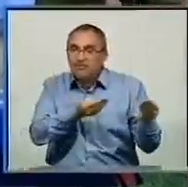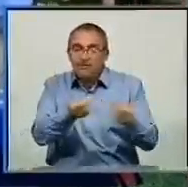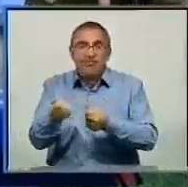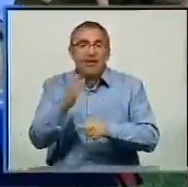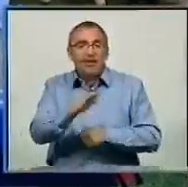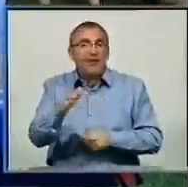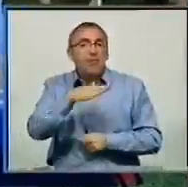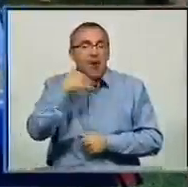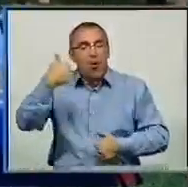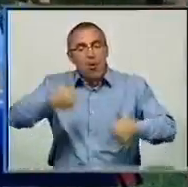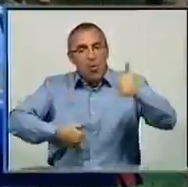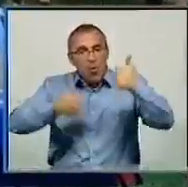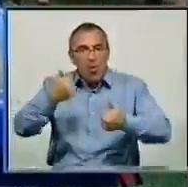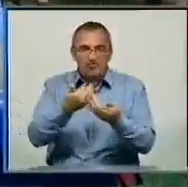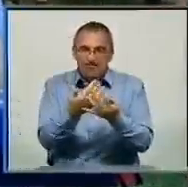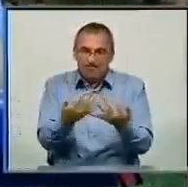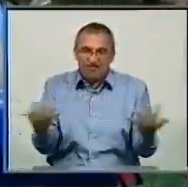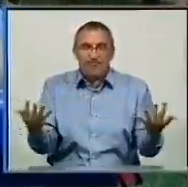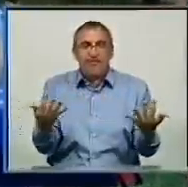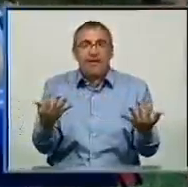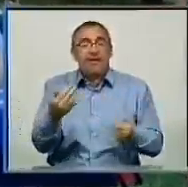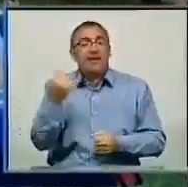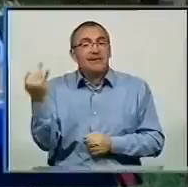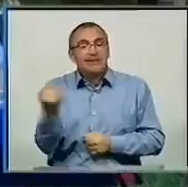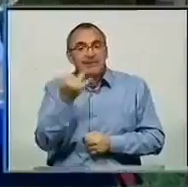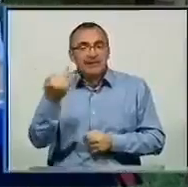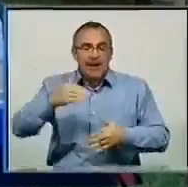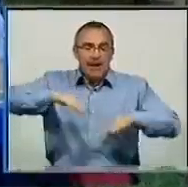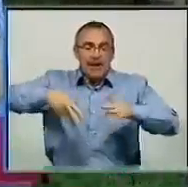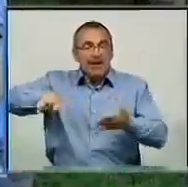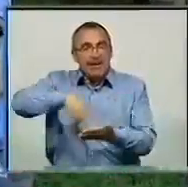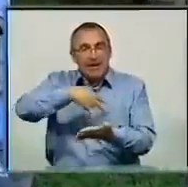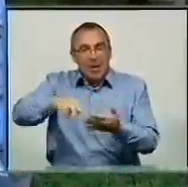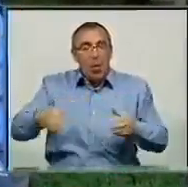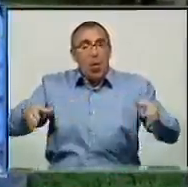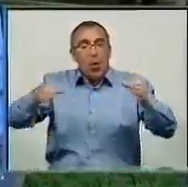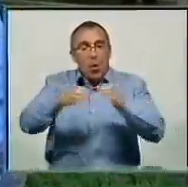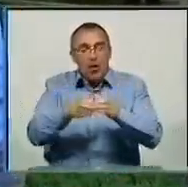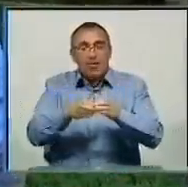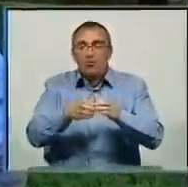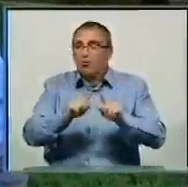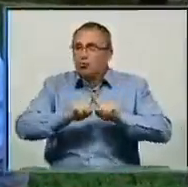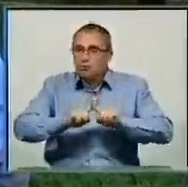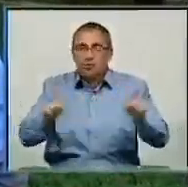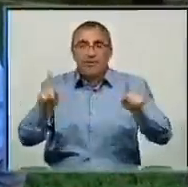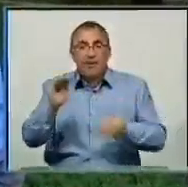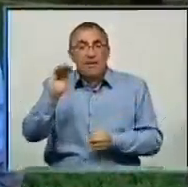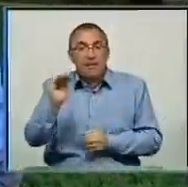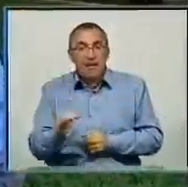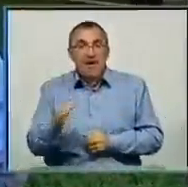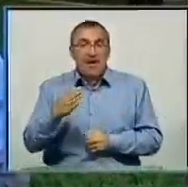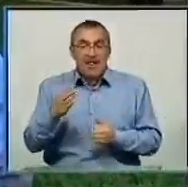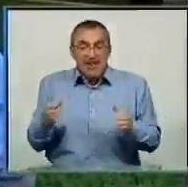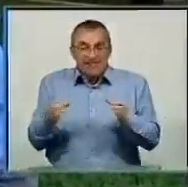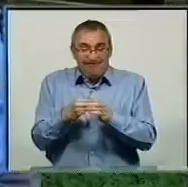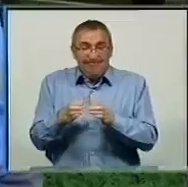багато конкурсів різноманітних, цікавий виступ хореографічних колективів. Все чудово, навіть таким маленьким, як наш, є